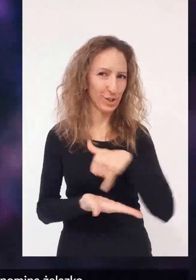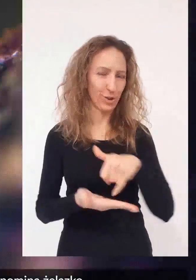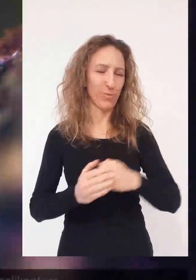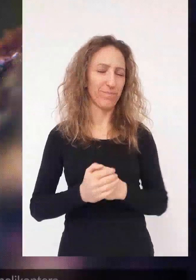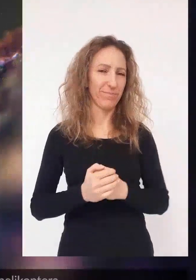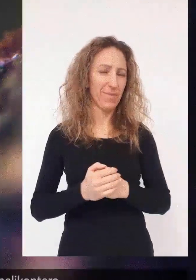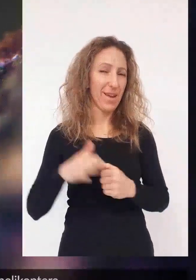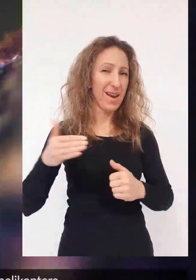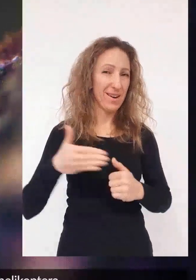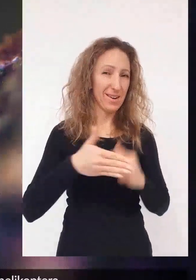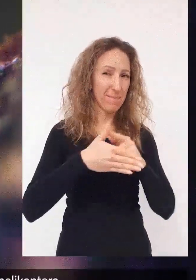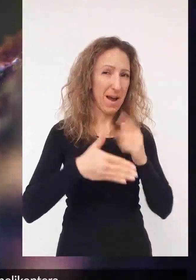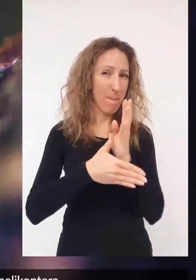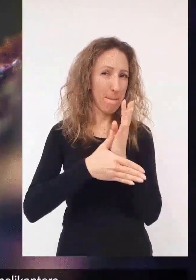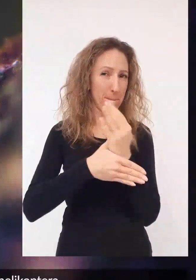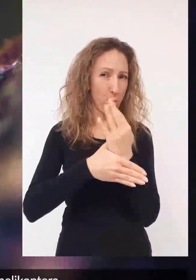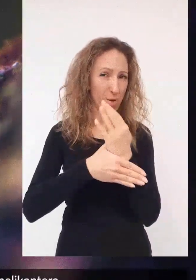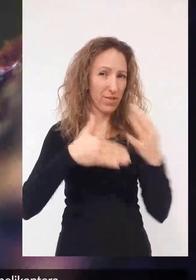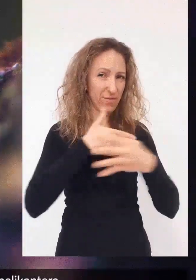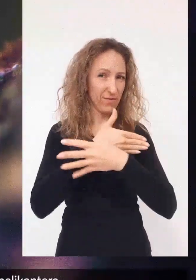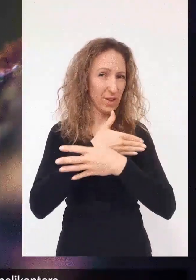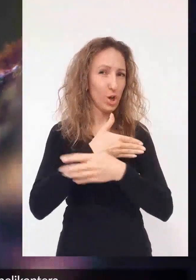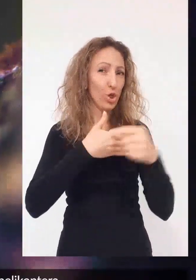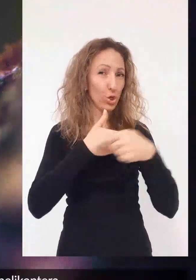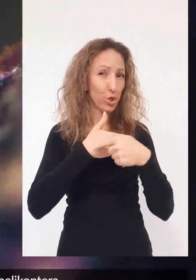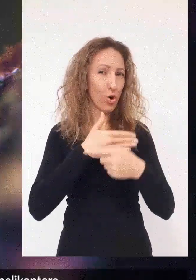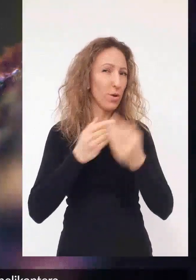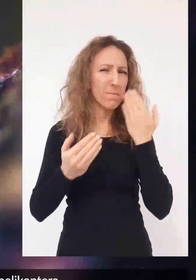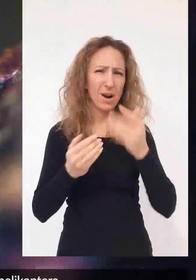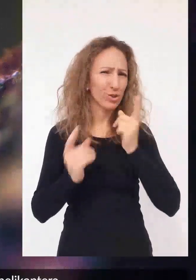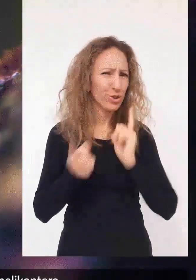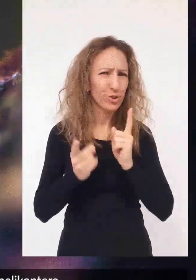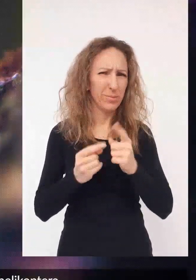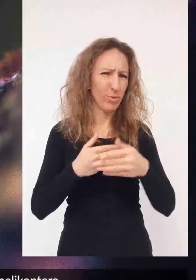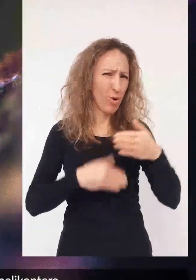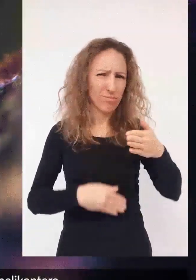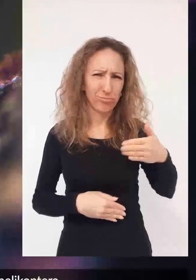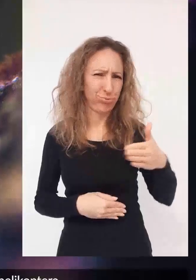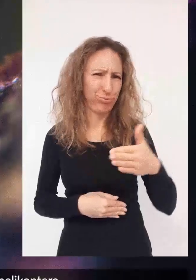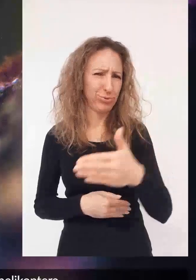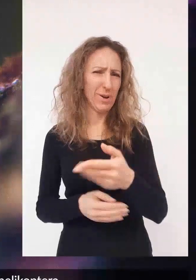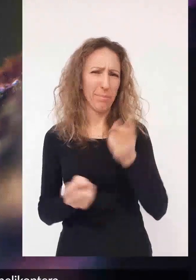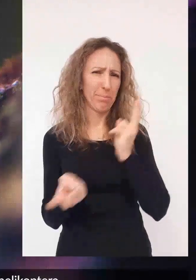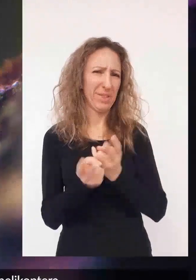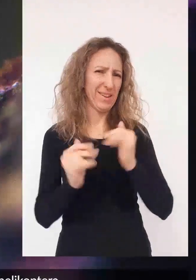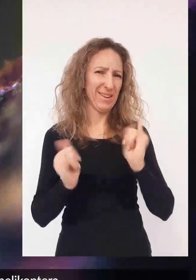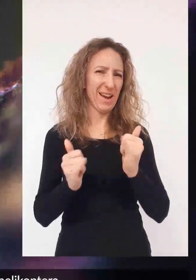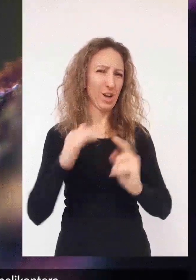A jej szybko poruszające się płetwy śmigła helikoptera.